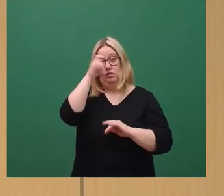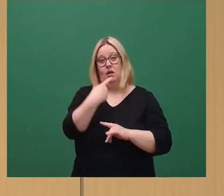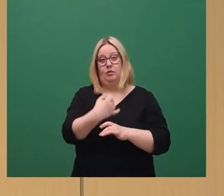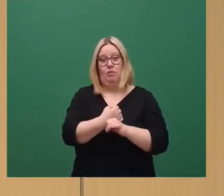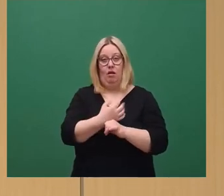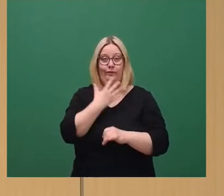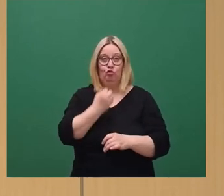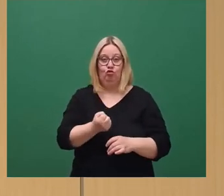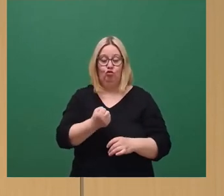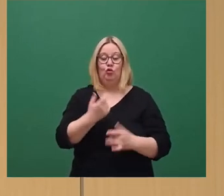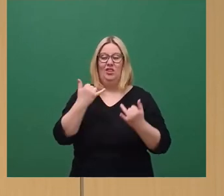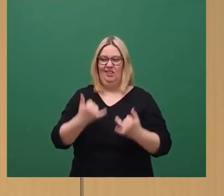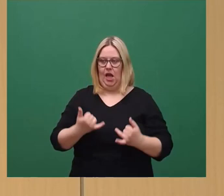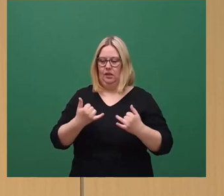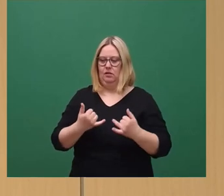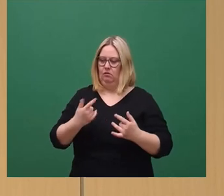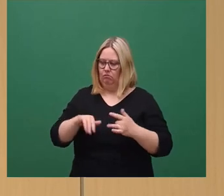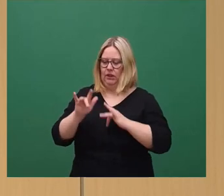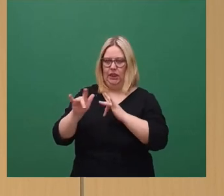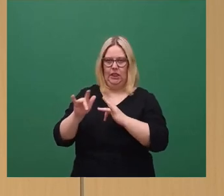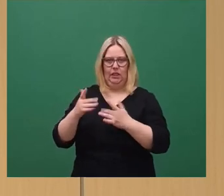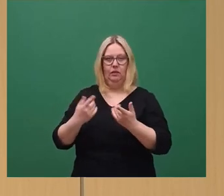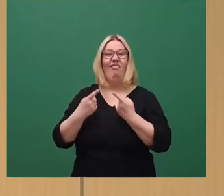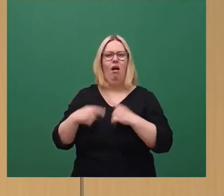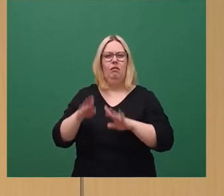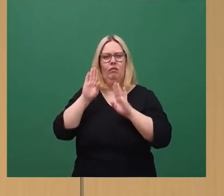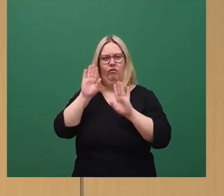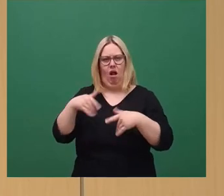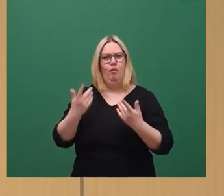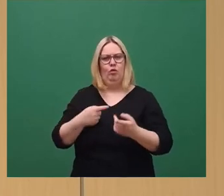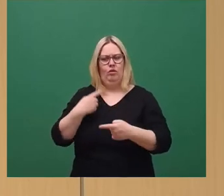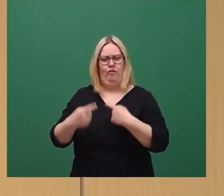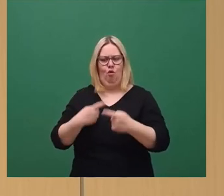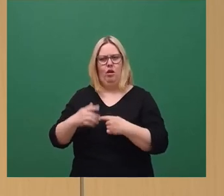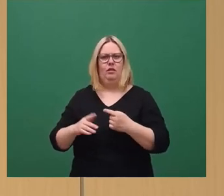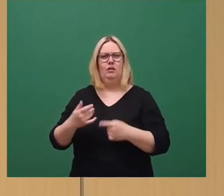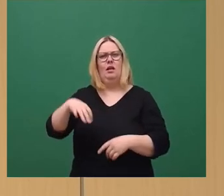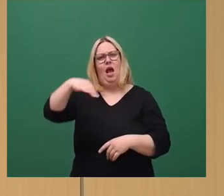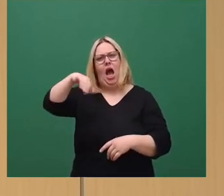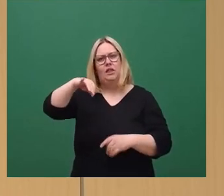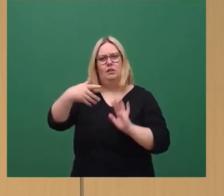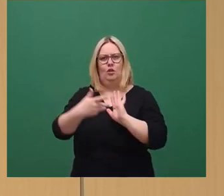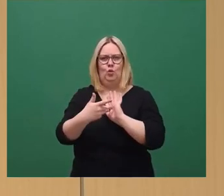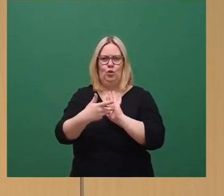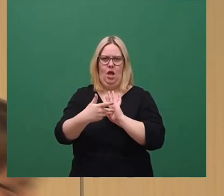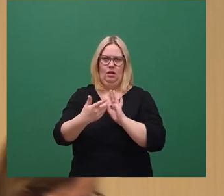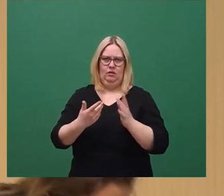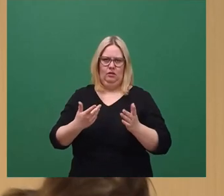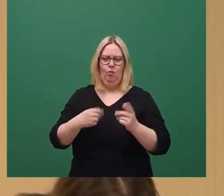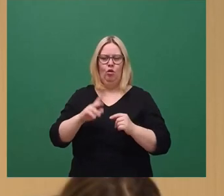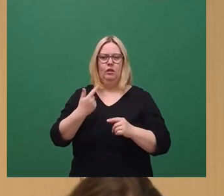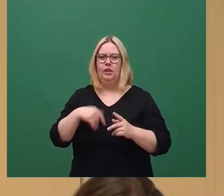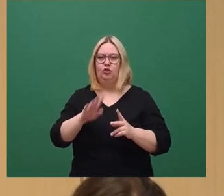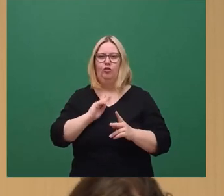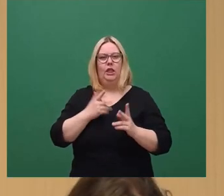und kritisieren nunmehr in einem anderen Fall das Vorliegen eines einzelnen Gutachtens, das wohl nicht in